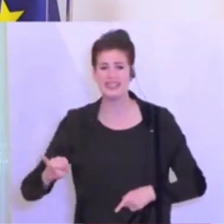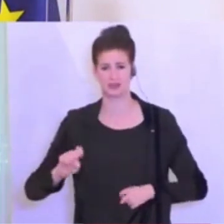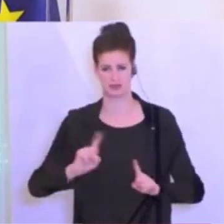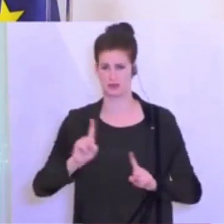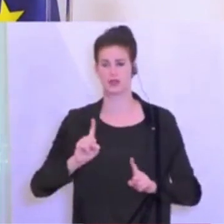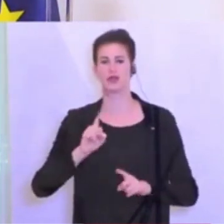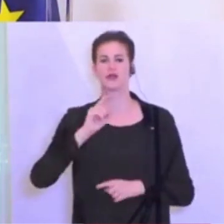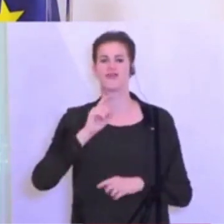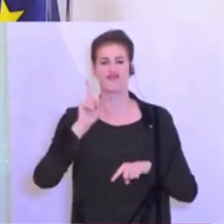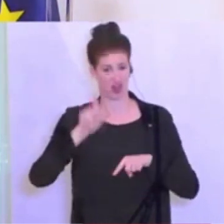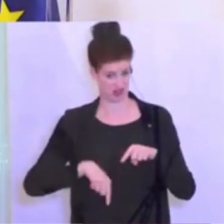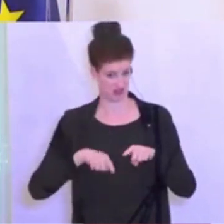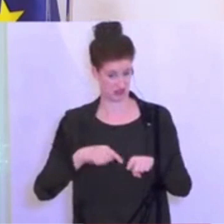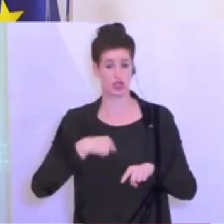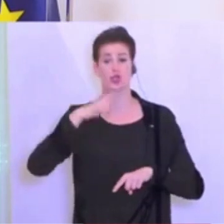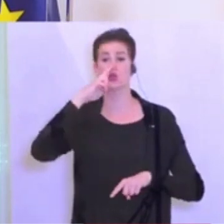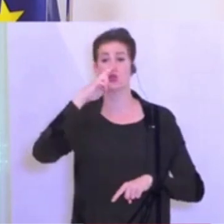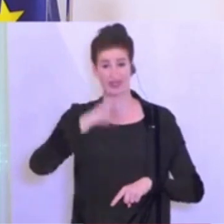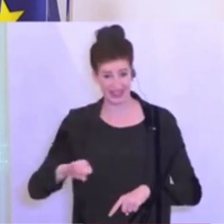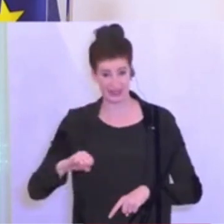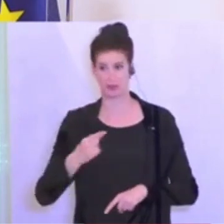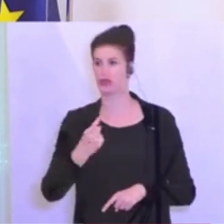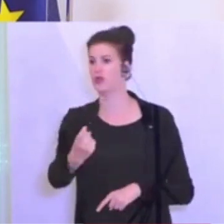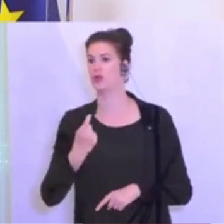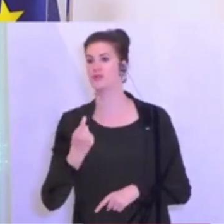in zwei Wochen.